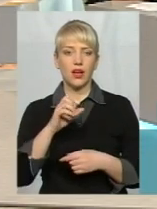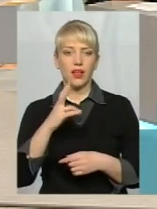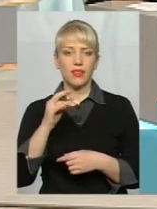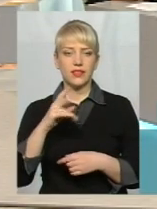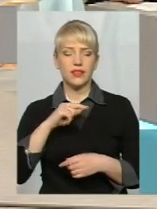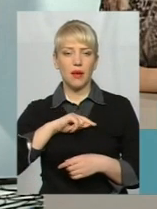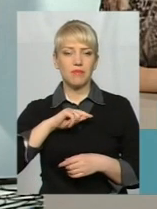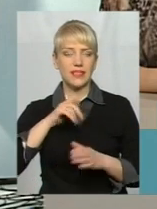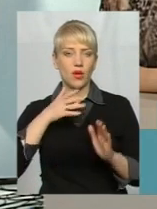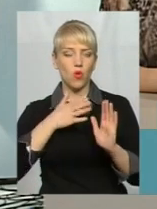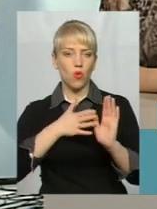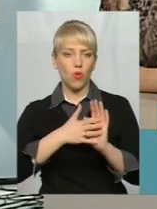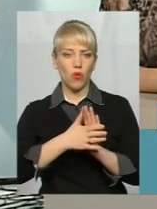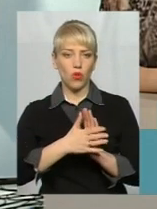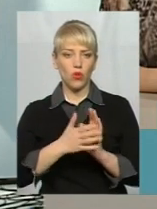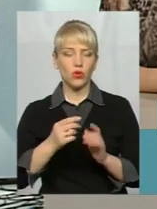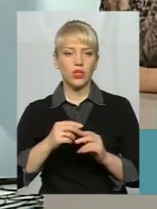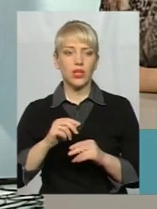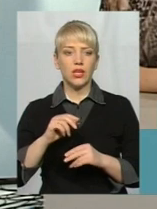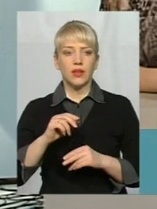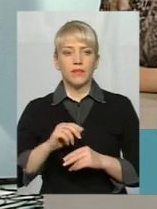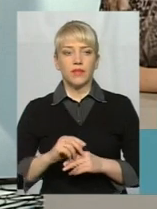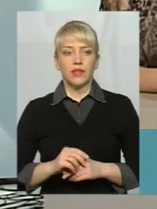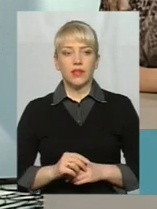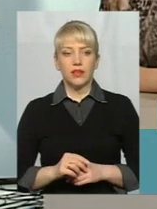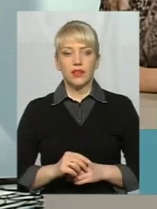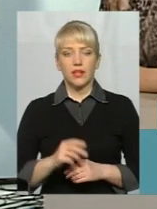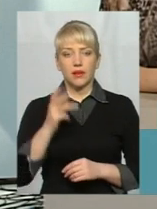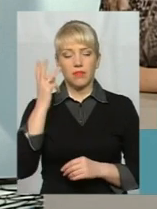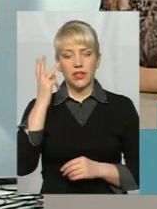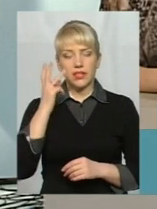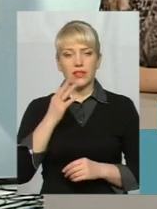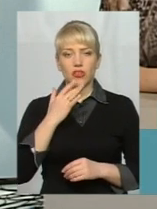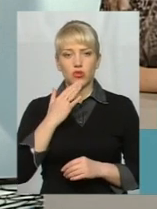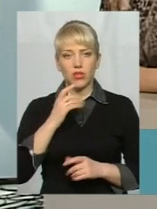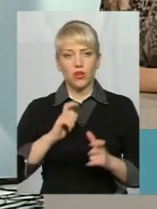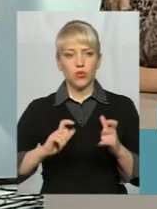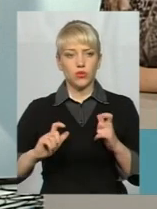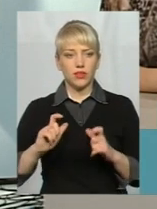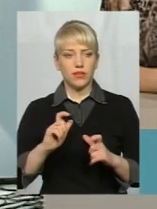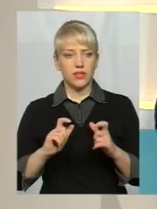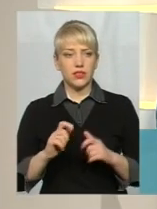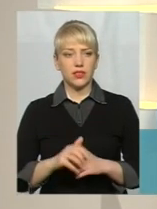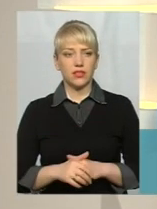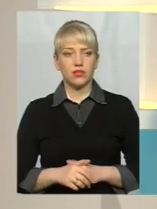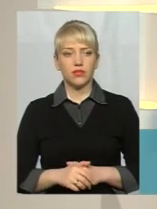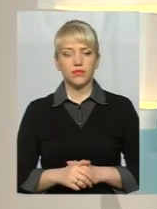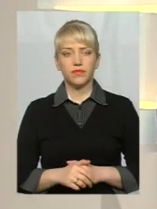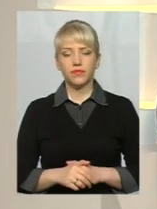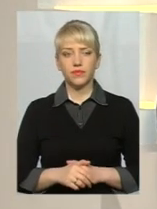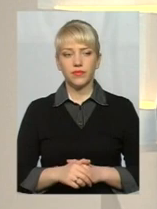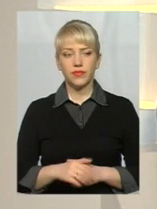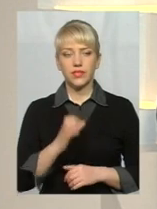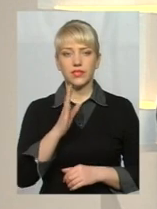психолог, психотерапевт, доцент кафедри психології та педагогіки Хмельницького національного університету. Доброго дня. Доброго дня. Та пані